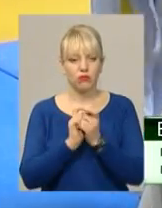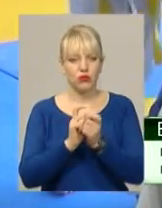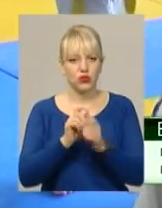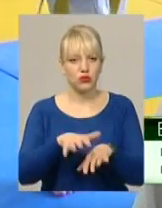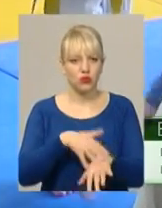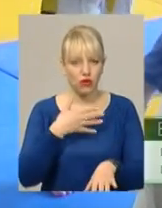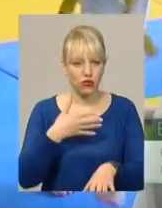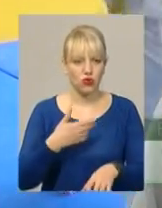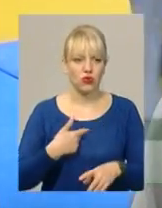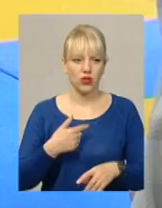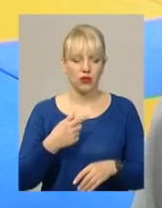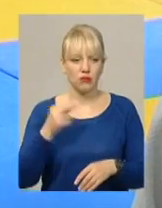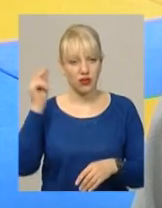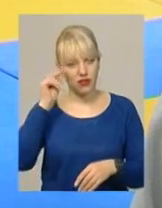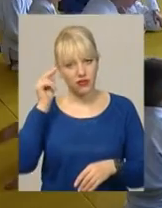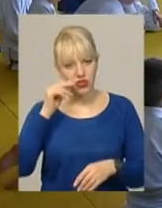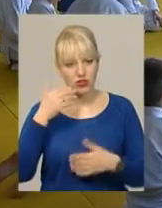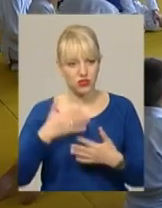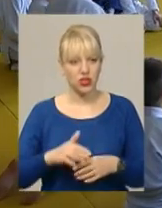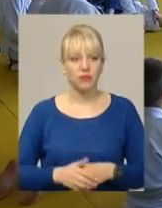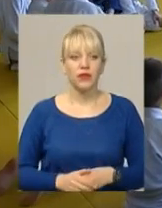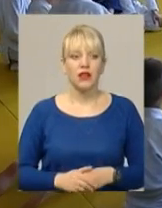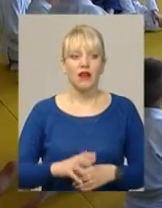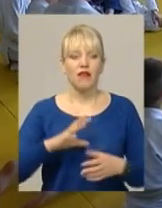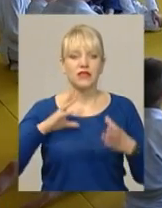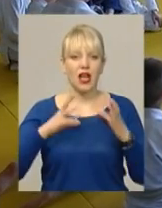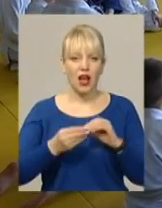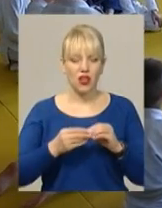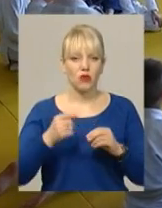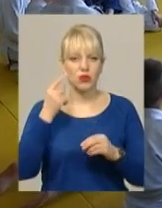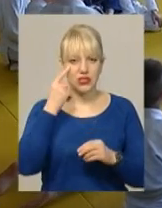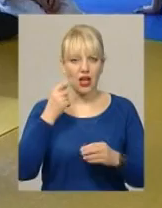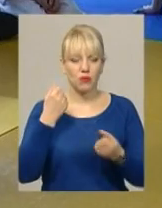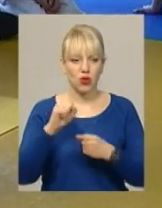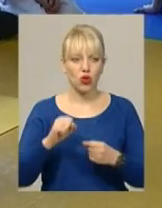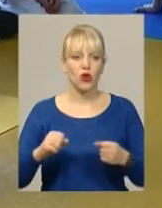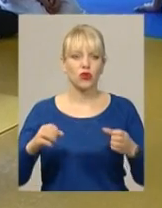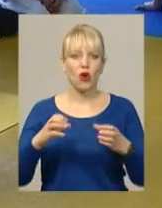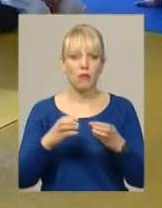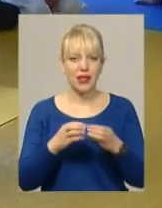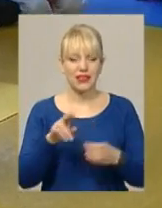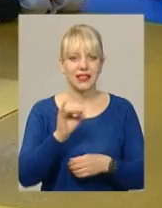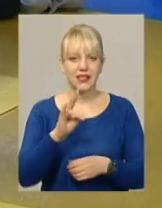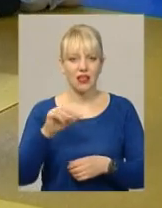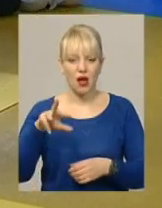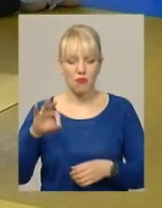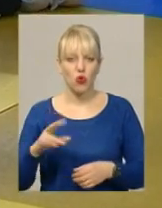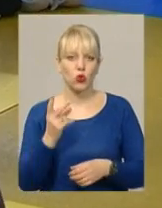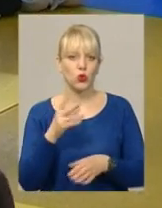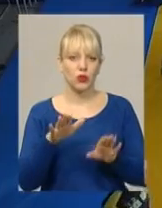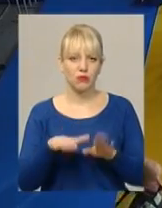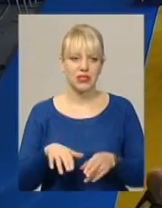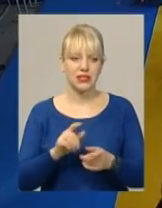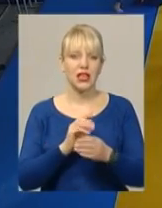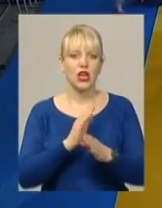вивчили практично вже. У загальному заліку перемогла команда дитячо-юнацької спортивної школи «Динамо». На другому місці – дзюдоїсти